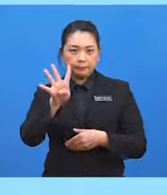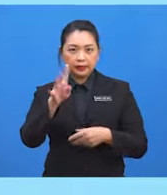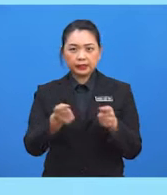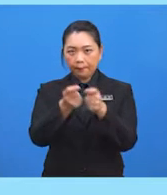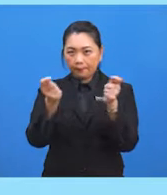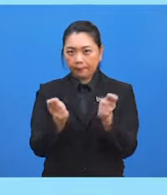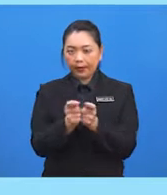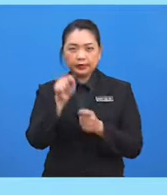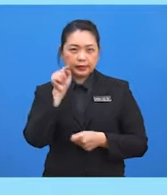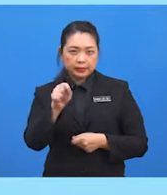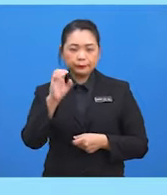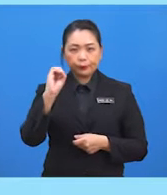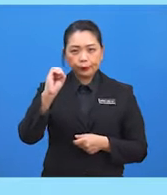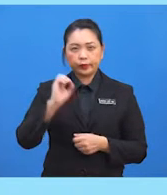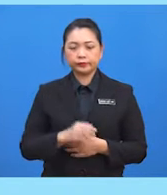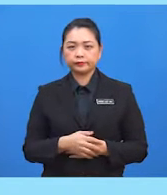peperluhan.